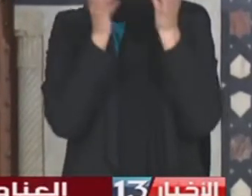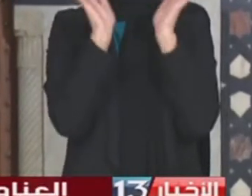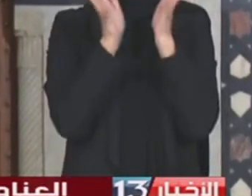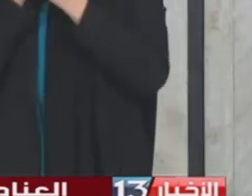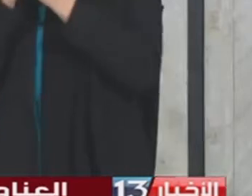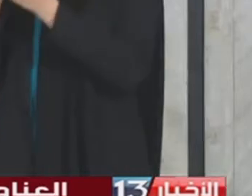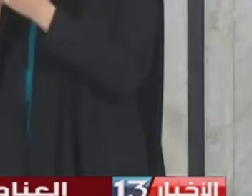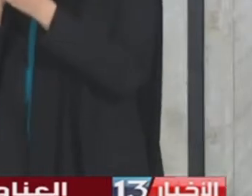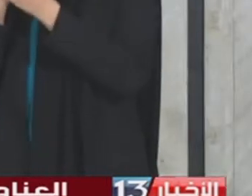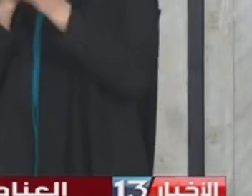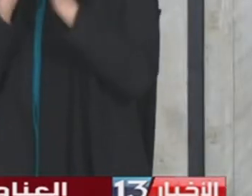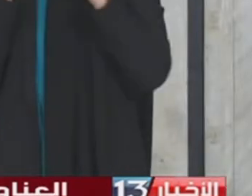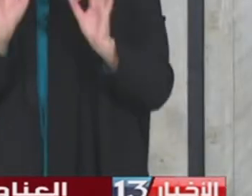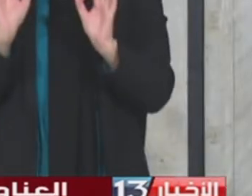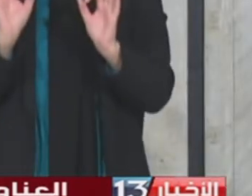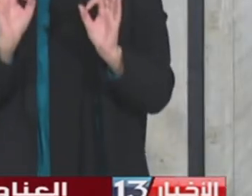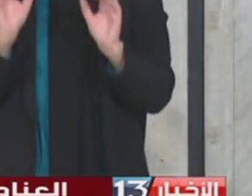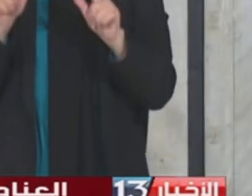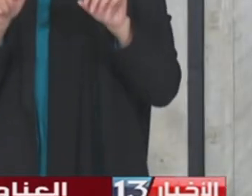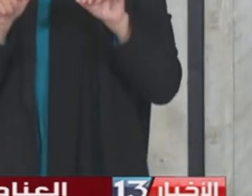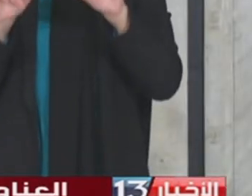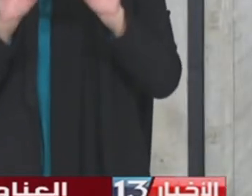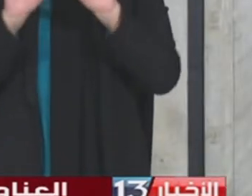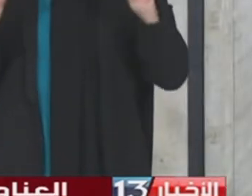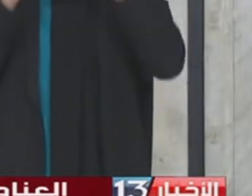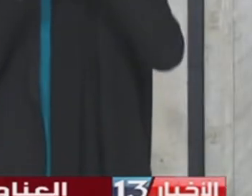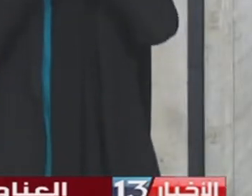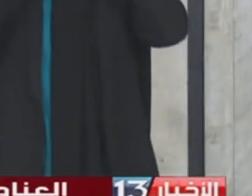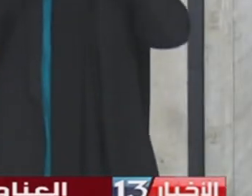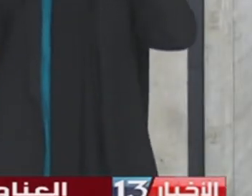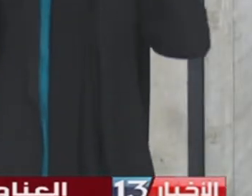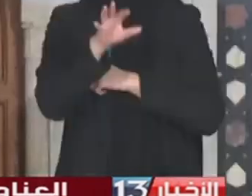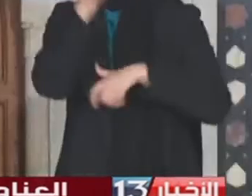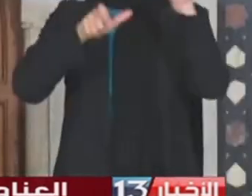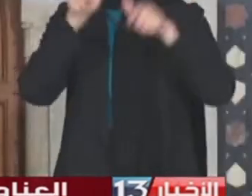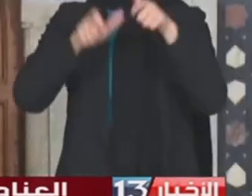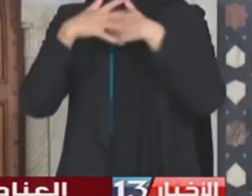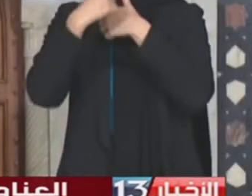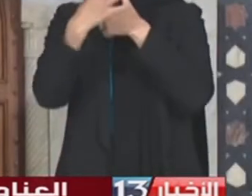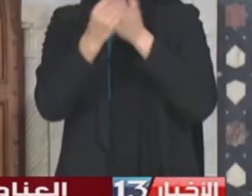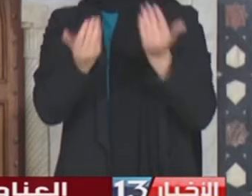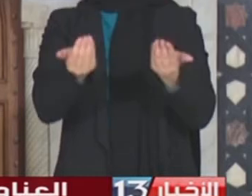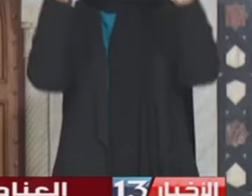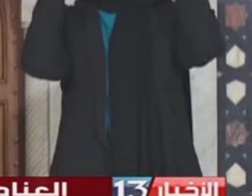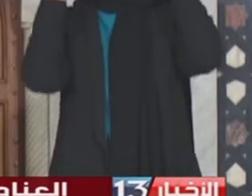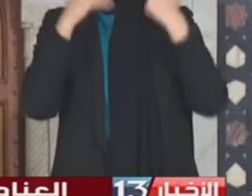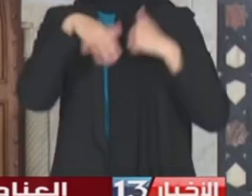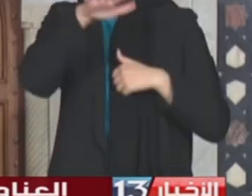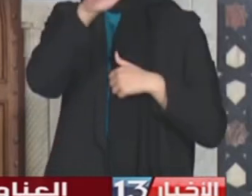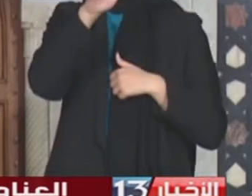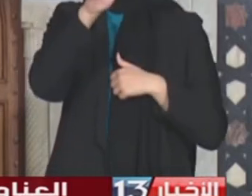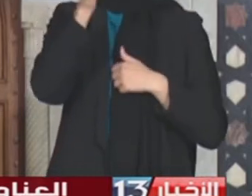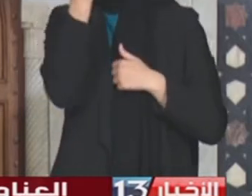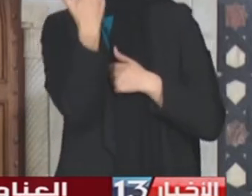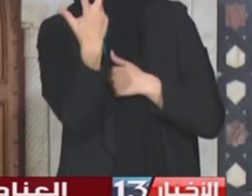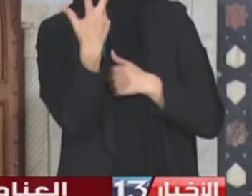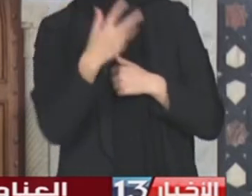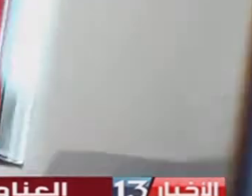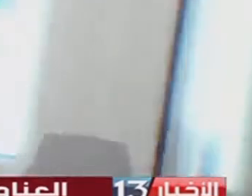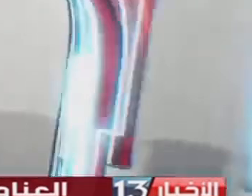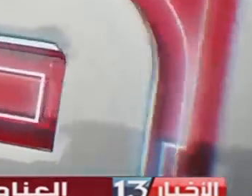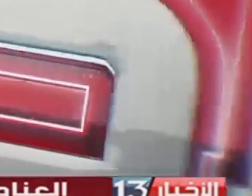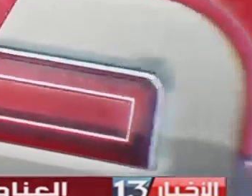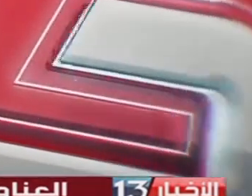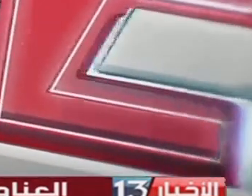تنفس لمرضى الكوفيد في الخطوط الأولى والتعهد بهم في منازلهم والداخلية تؤكد تحيلة أكثر من 23 ألف مخالفة لعدم ارتداء